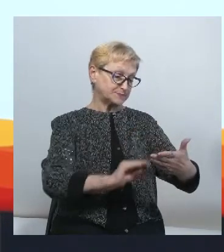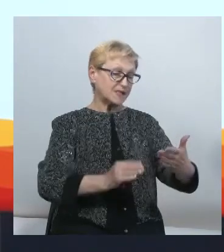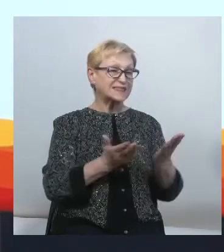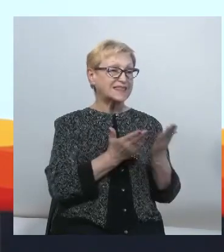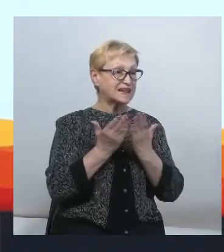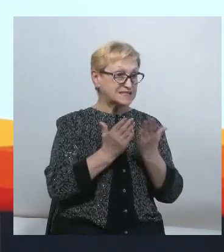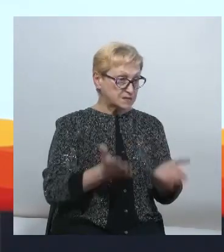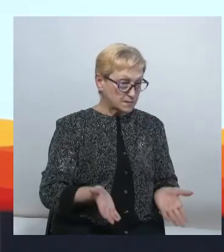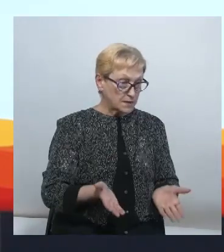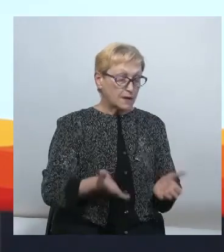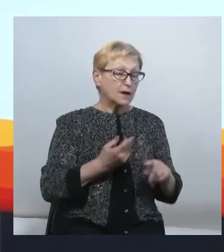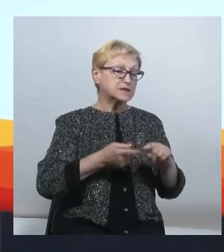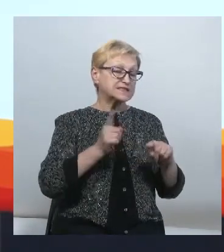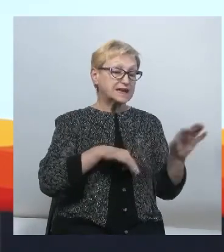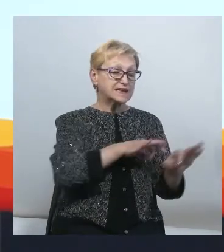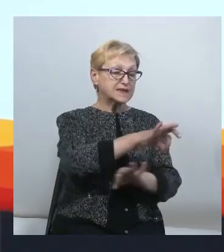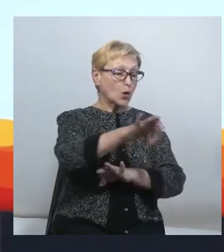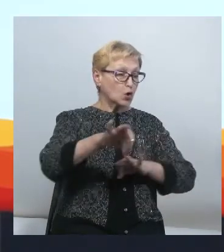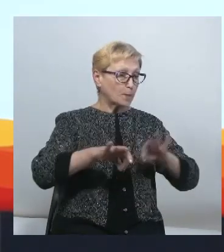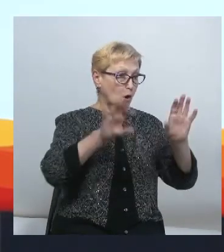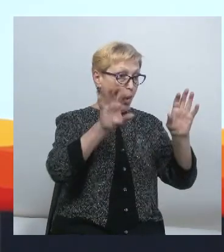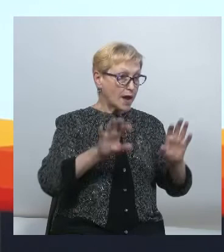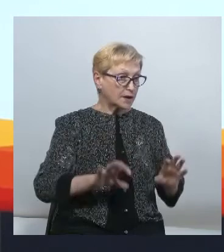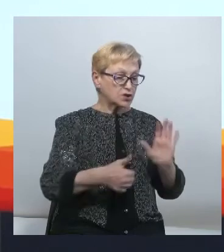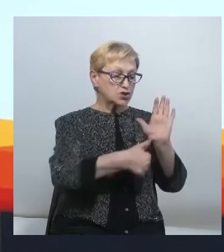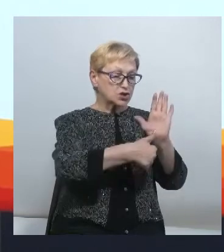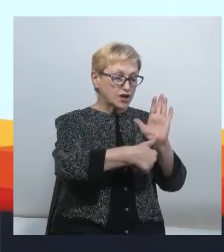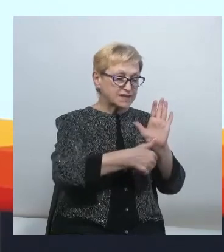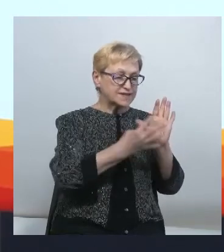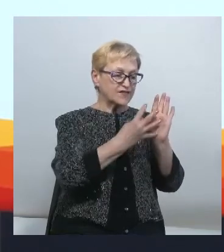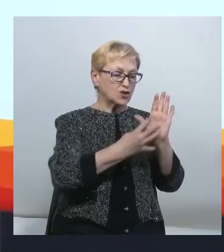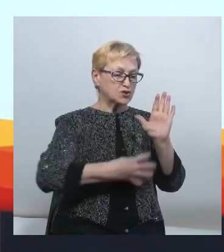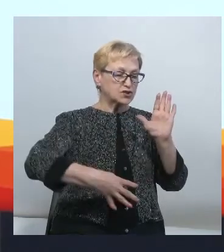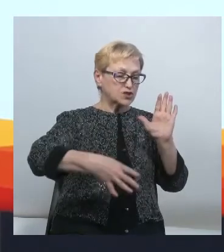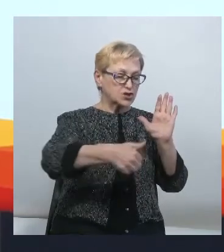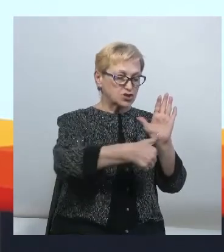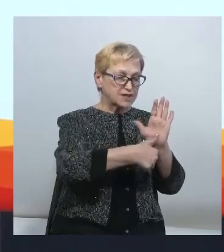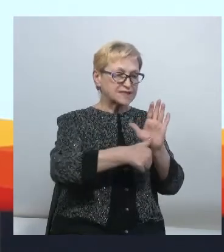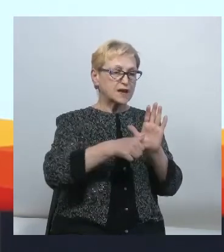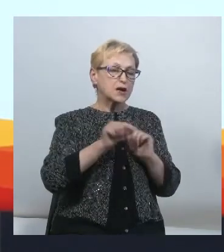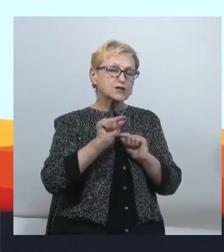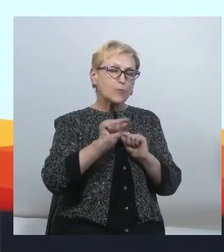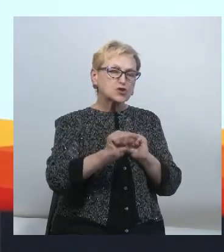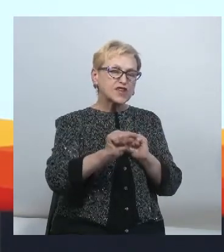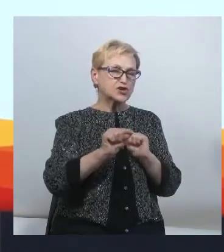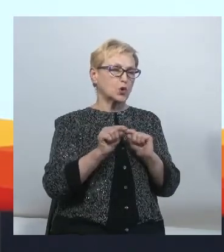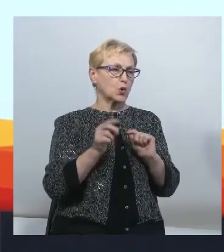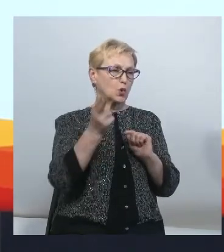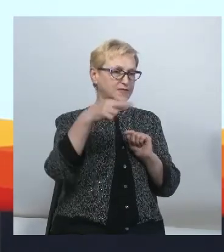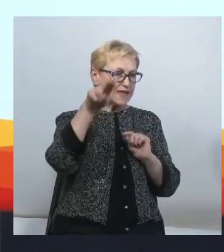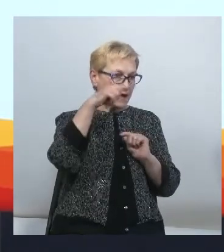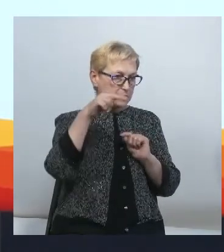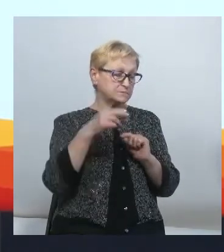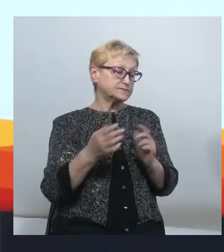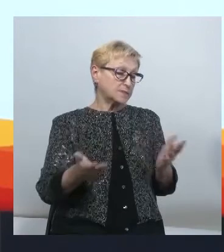все ж таки, це законопроект 2693-3 з позначкою «Де». Він опублікований на сайті Верховної Ради